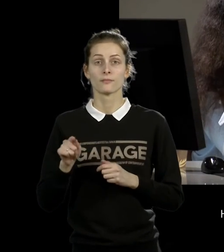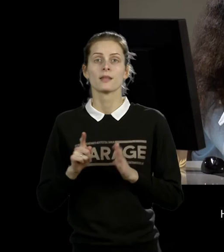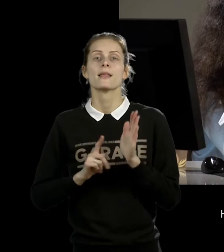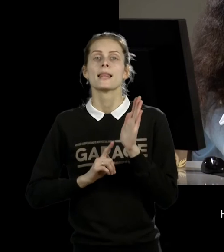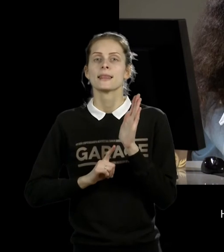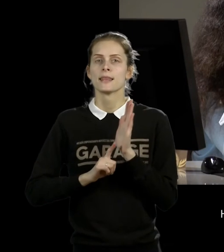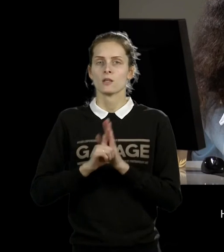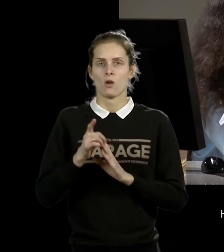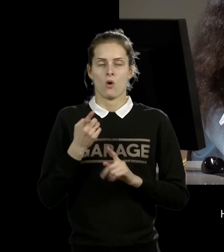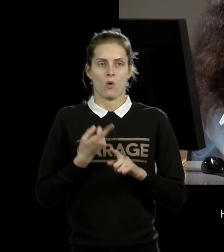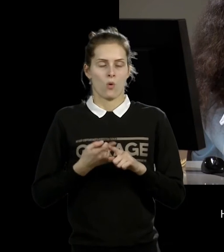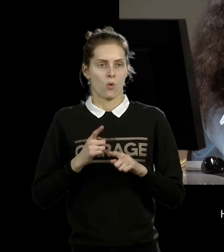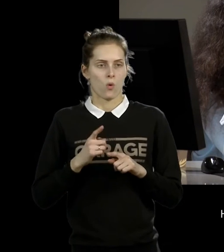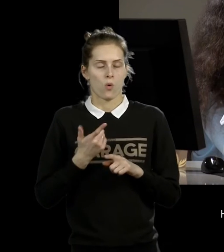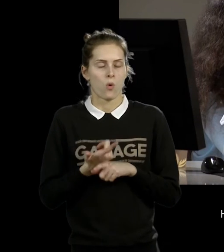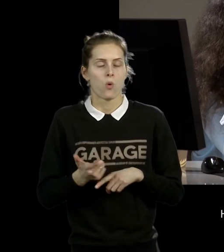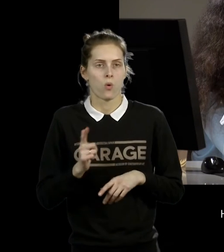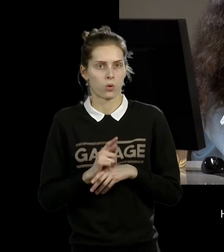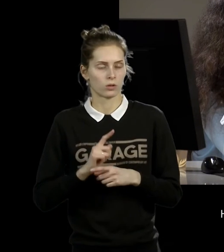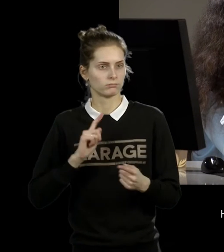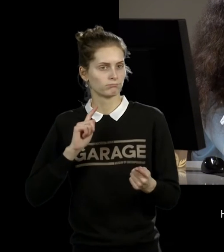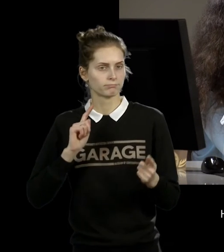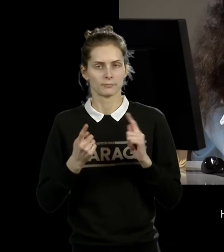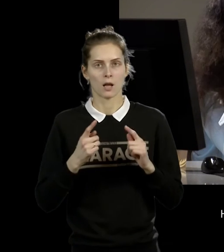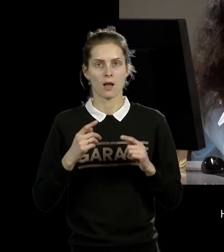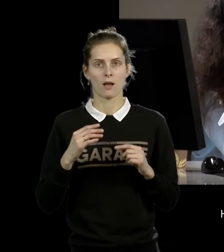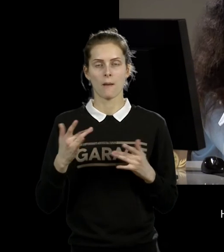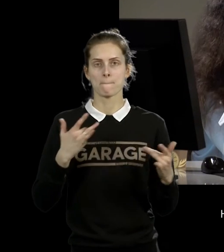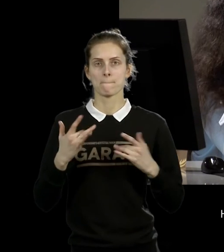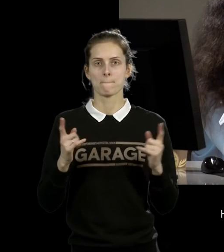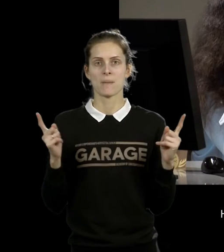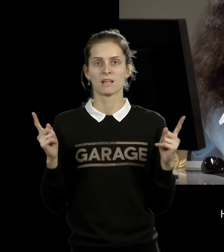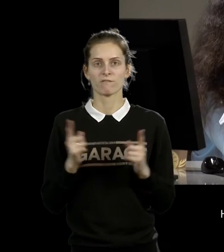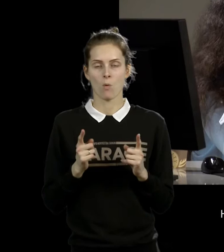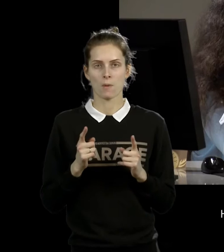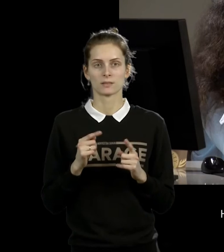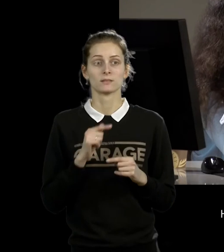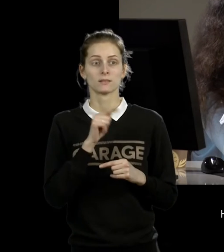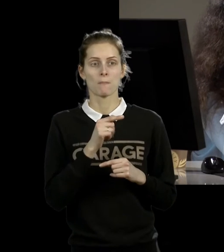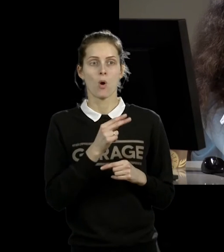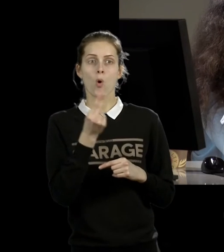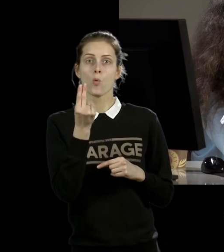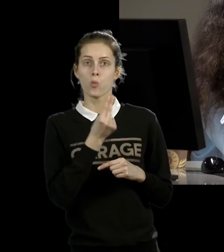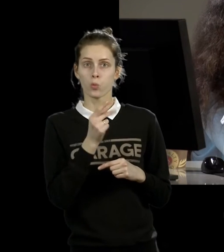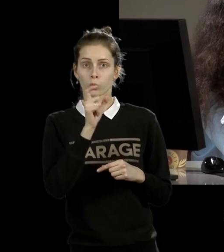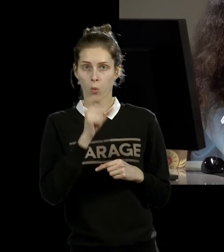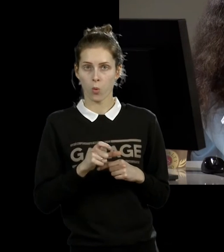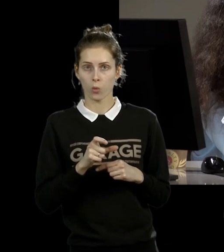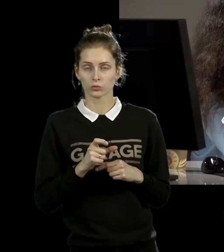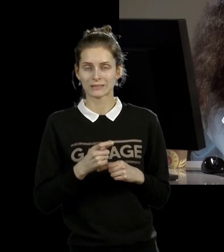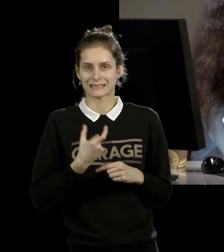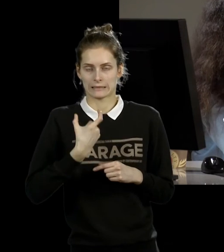говорила, с очень радикальных перформансов, связанных с перформанс, где художник исследует себя, исследуют